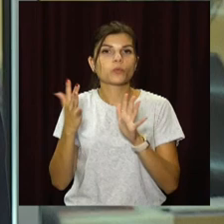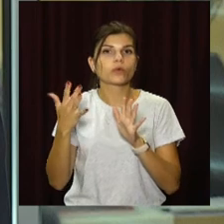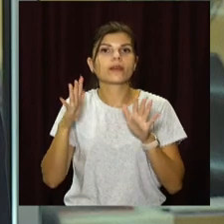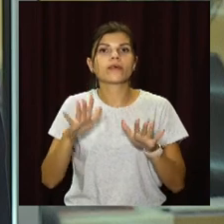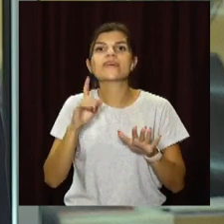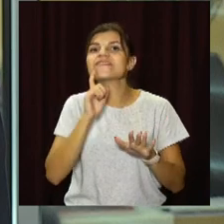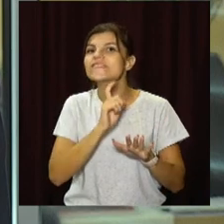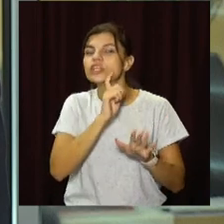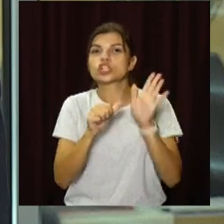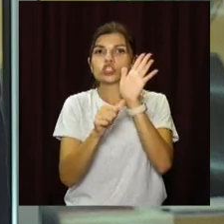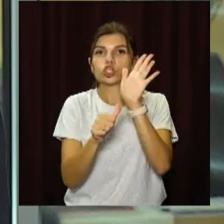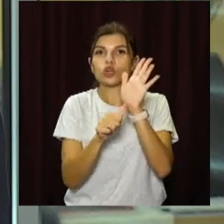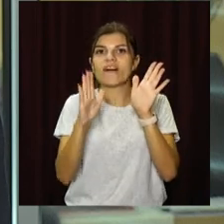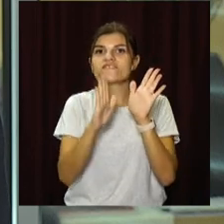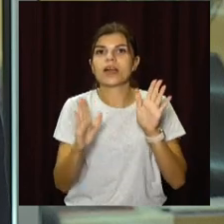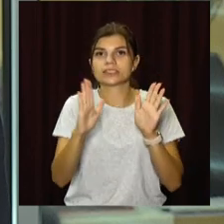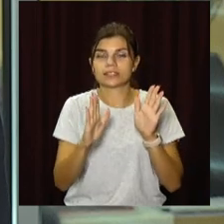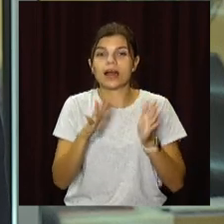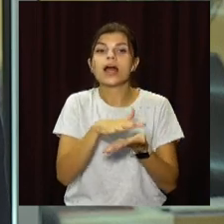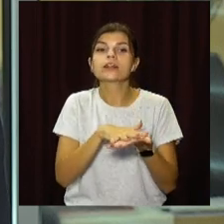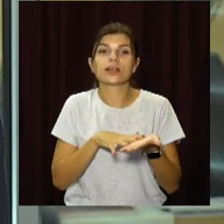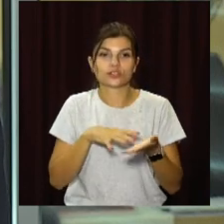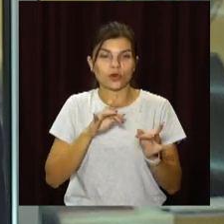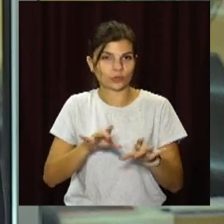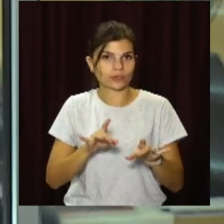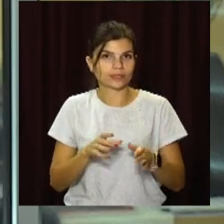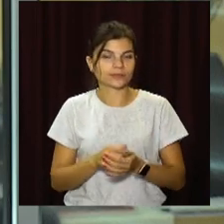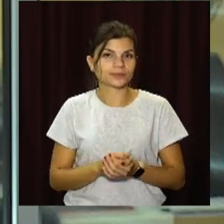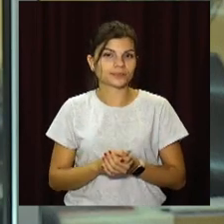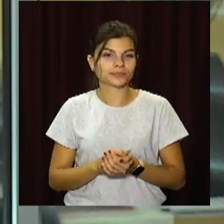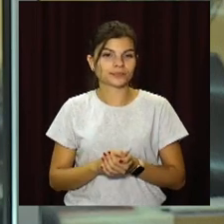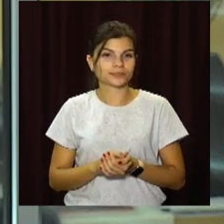у Вінниці 6 вересня. Деталі розкаже В'ячеслав Куліш.